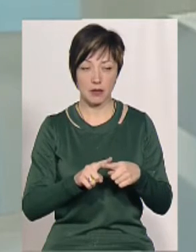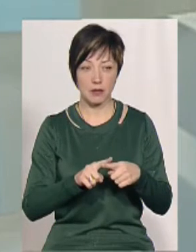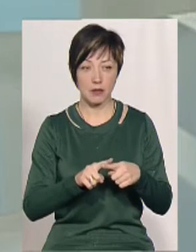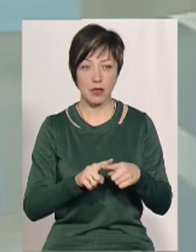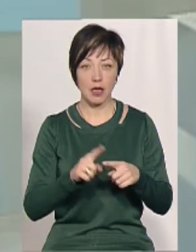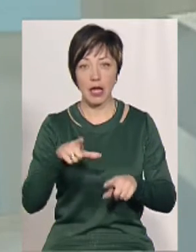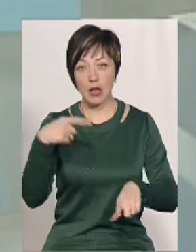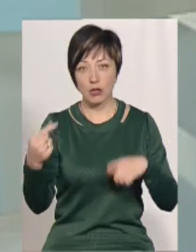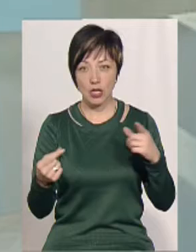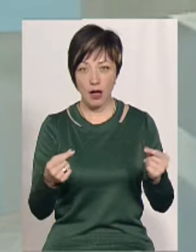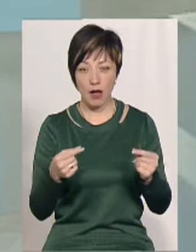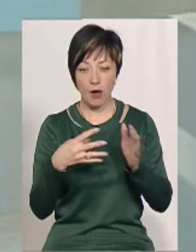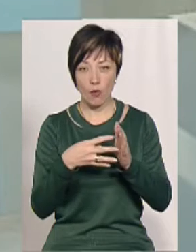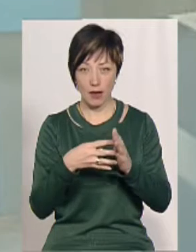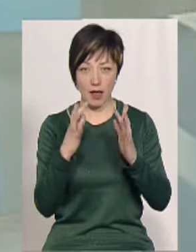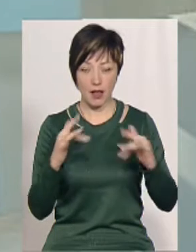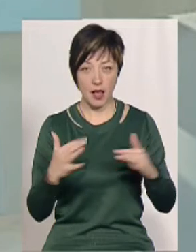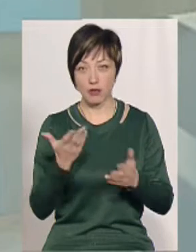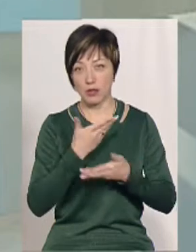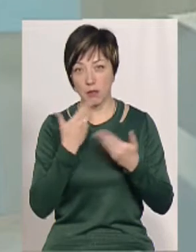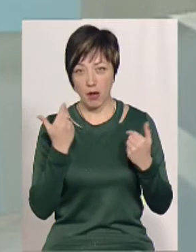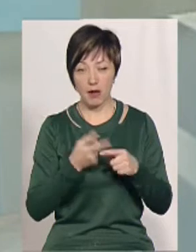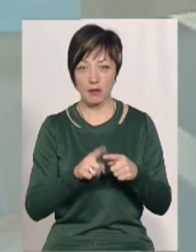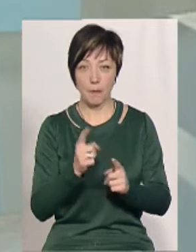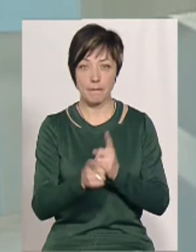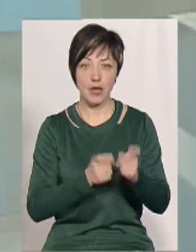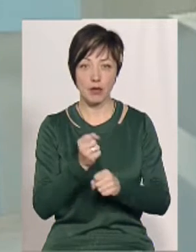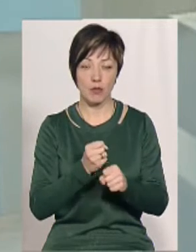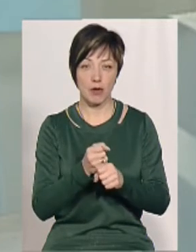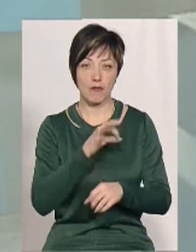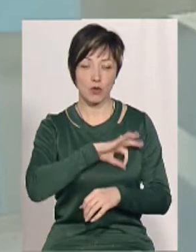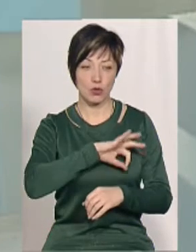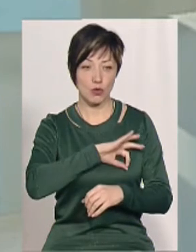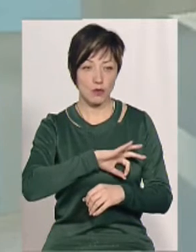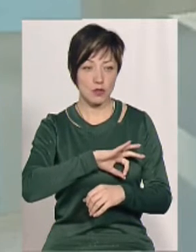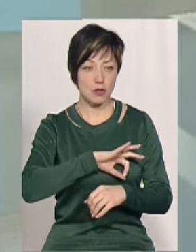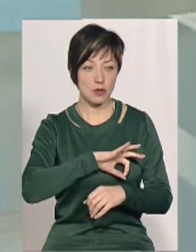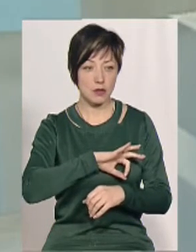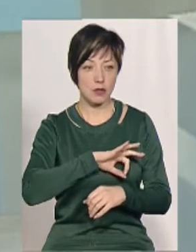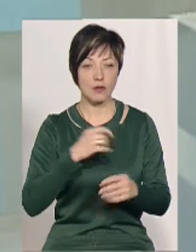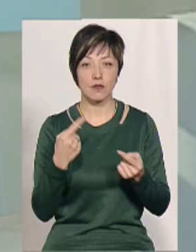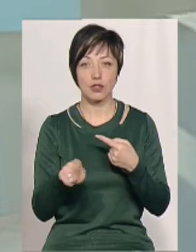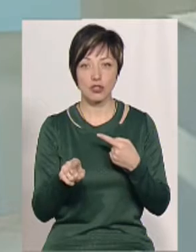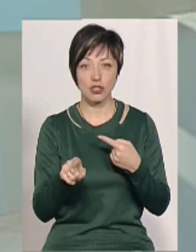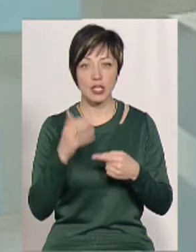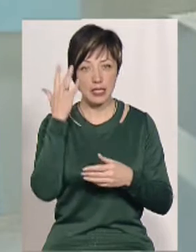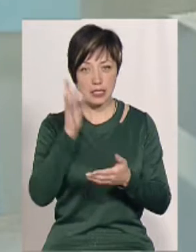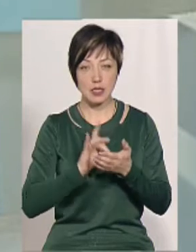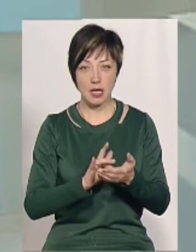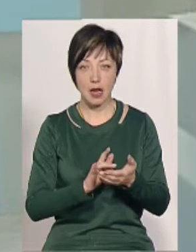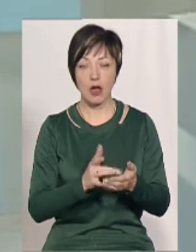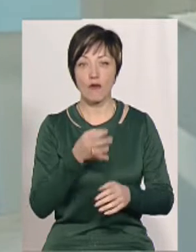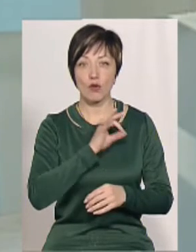гілочках, де мають голки. Якщо немає, то воно використовується десь в інших цілях.